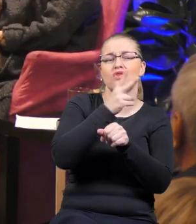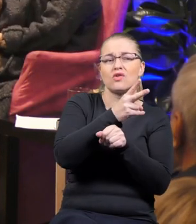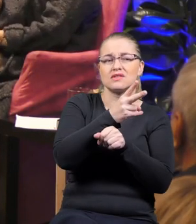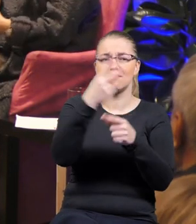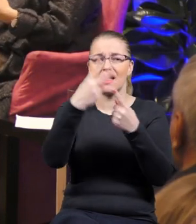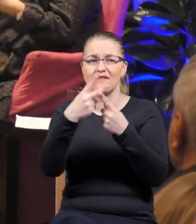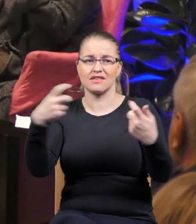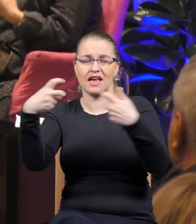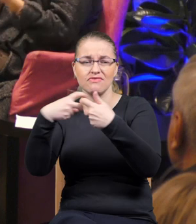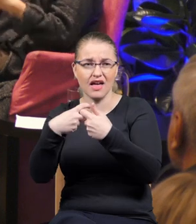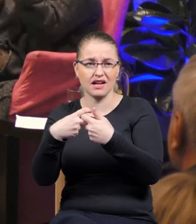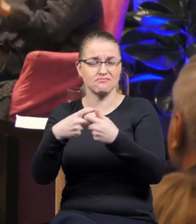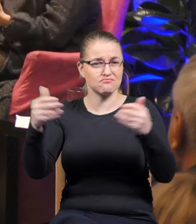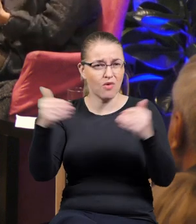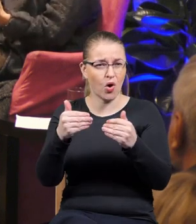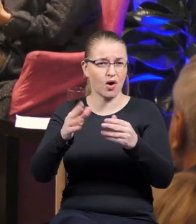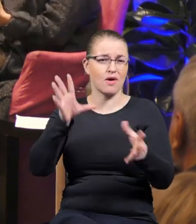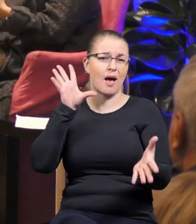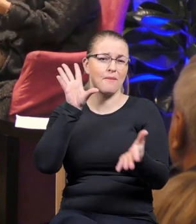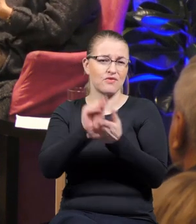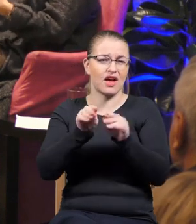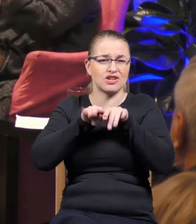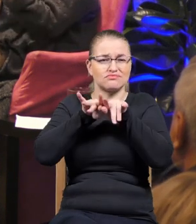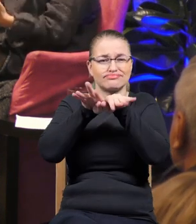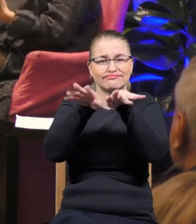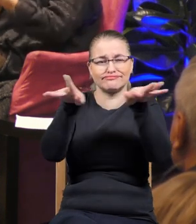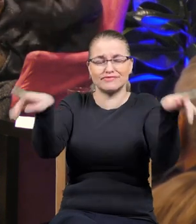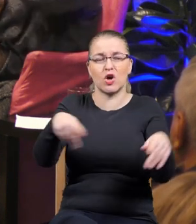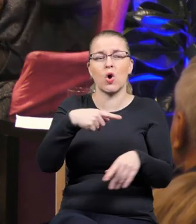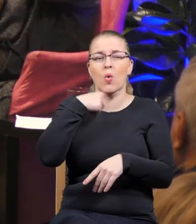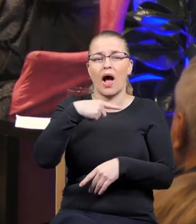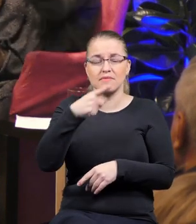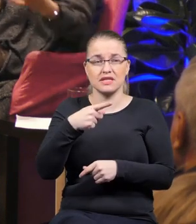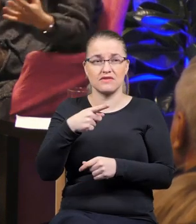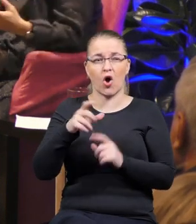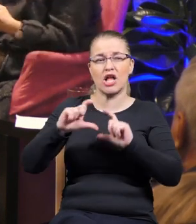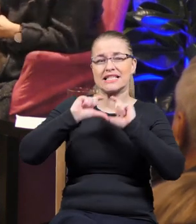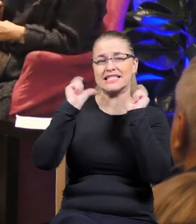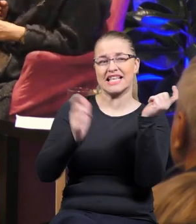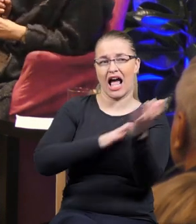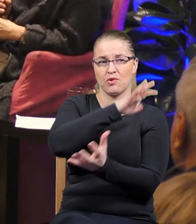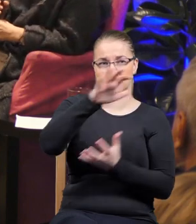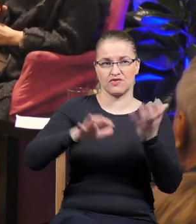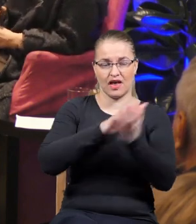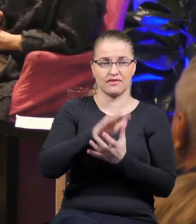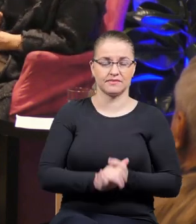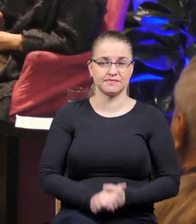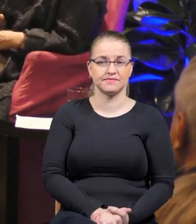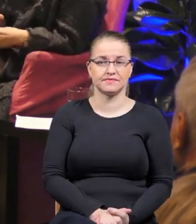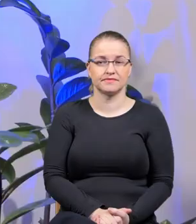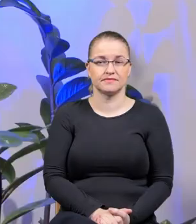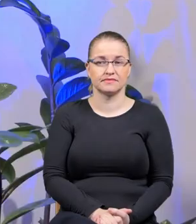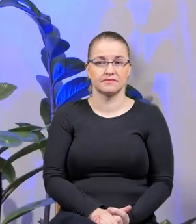możliwość jakby zwielokrotnienia kłamstwa na taką globalną już skalę.